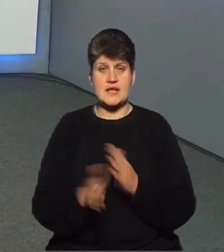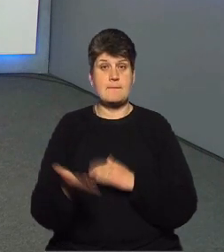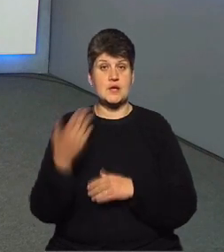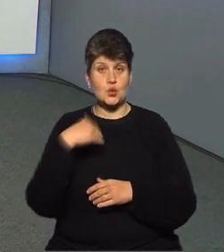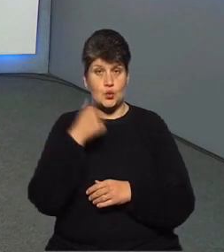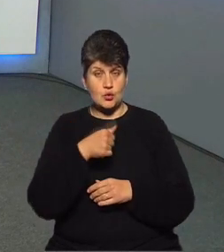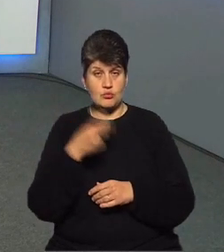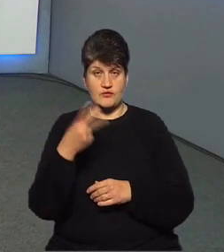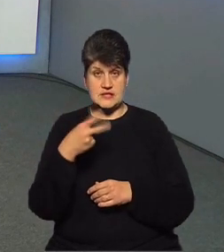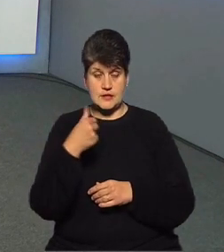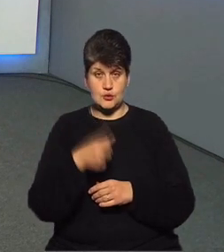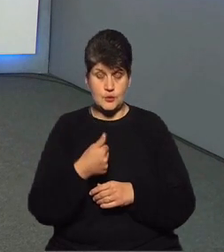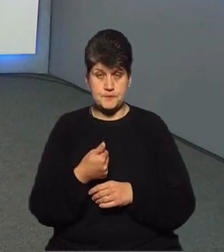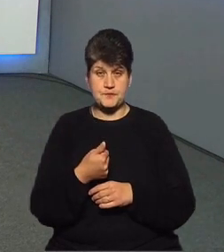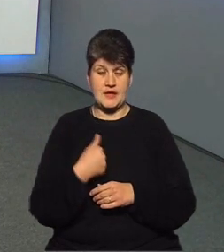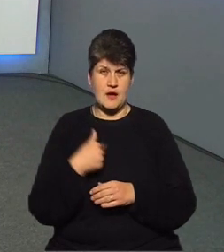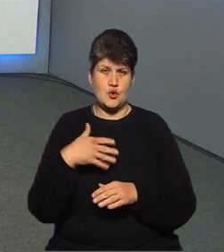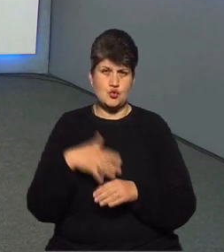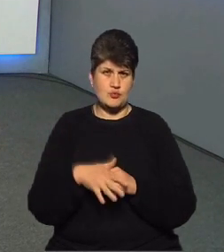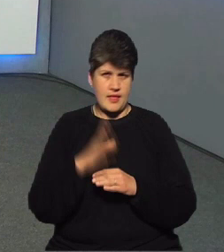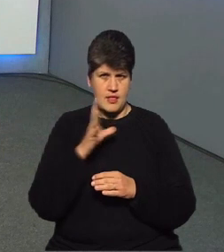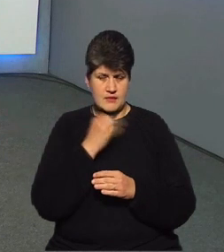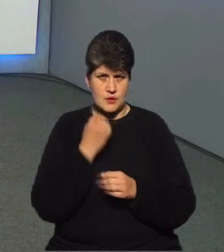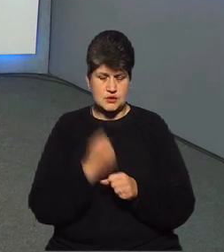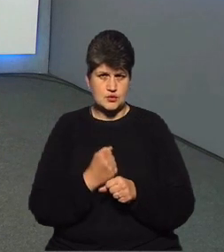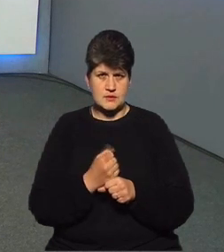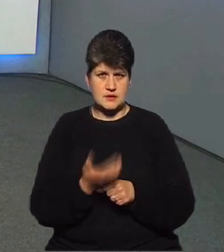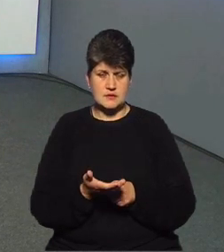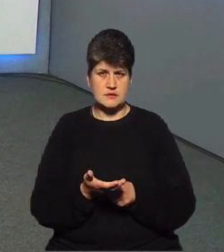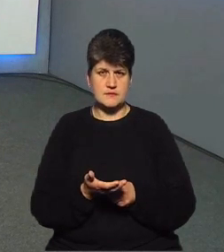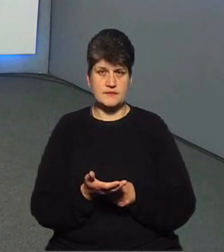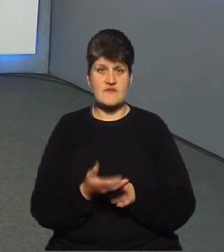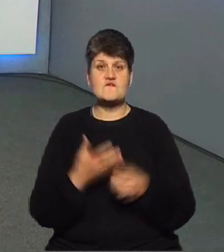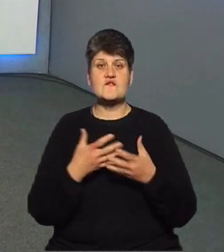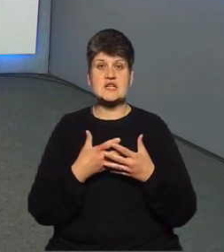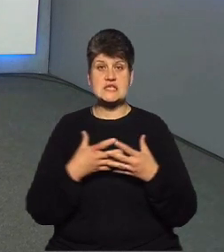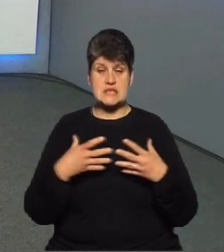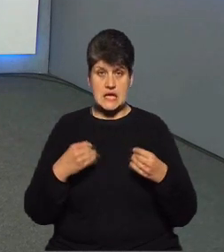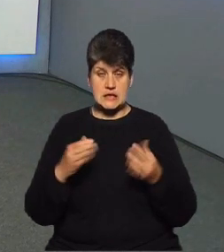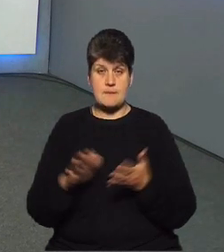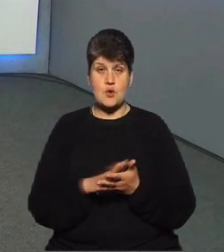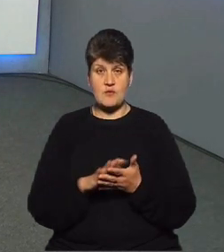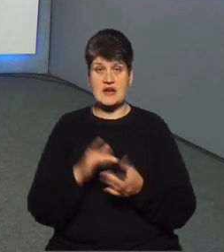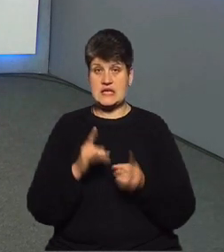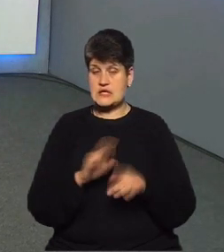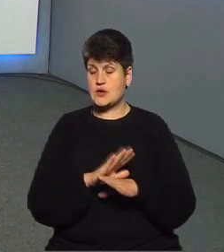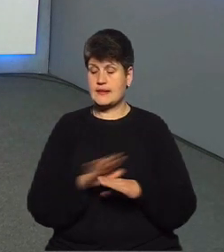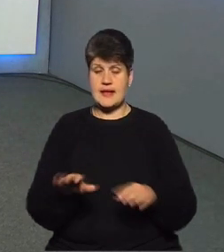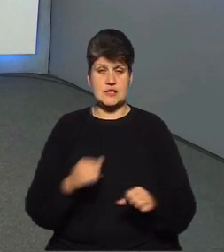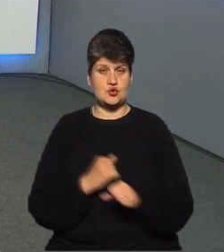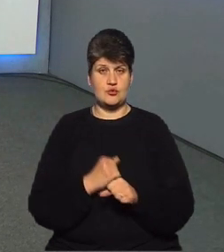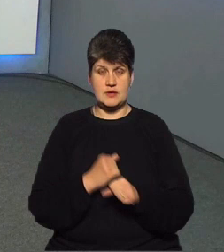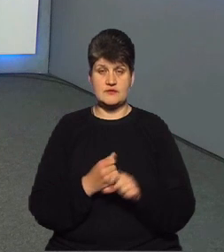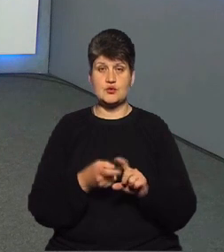2020-му, під час пандемії, я так розумію, не вдалося зробити. Весняне промивання ми тоді дійсно це не зробили. В силу тих обстанов, що